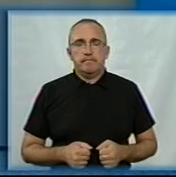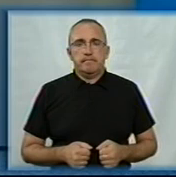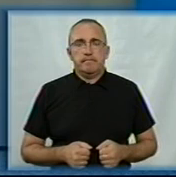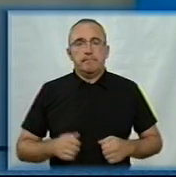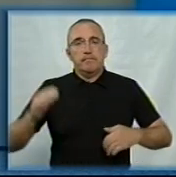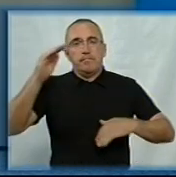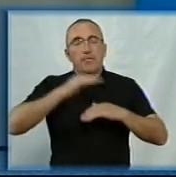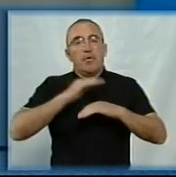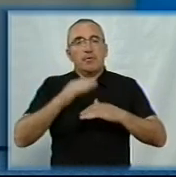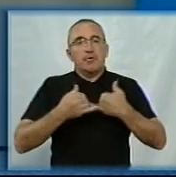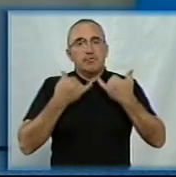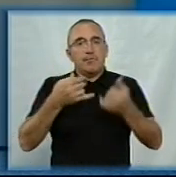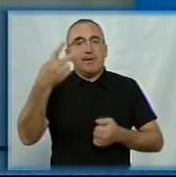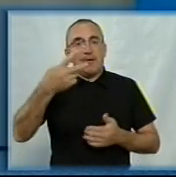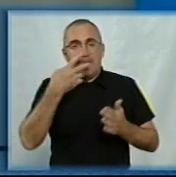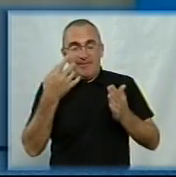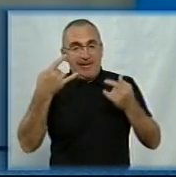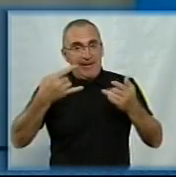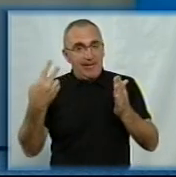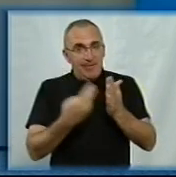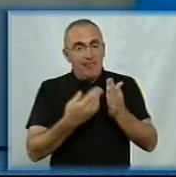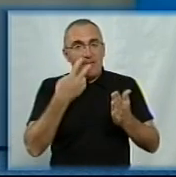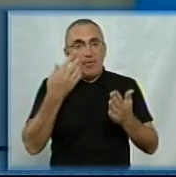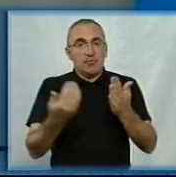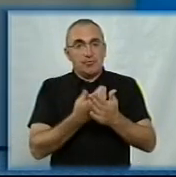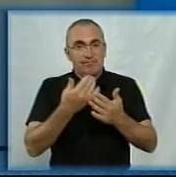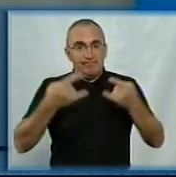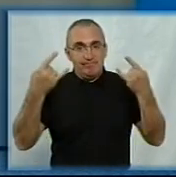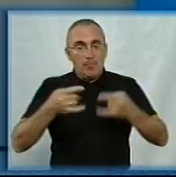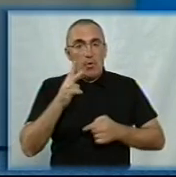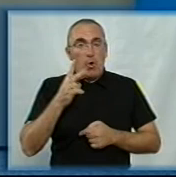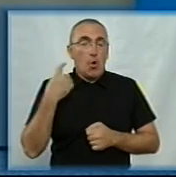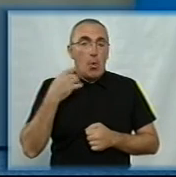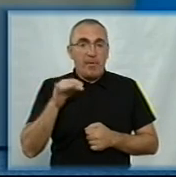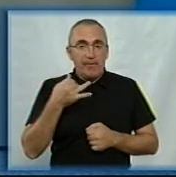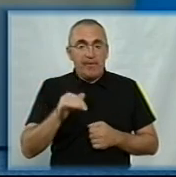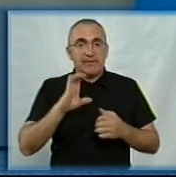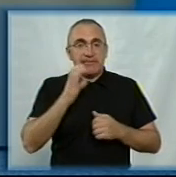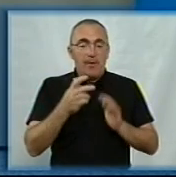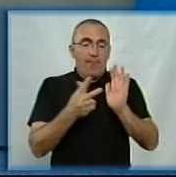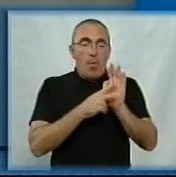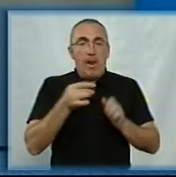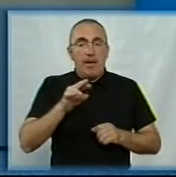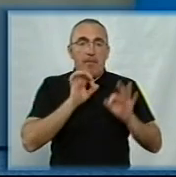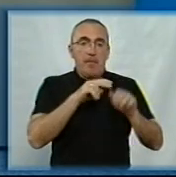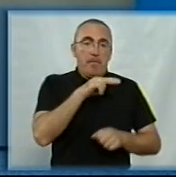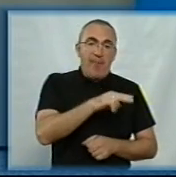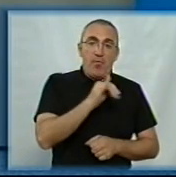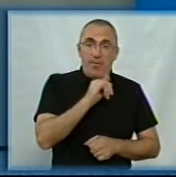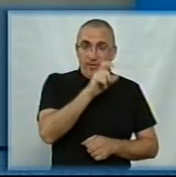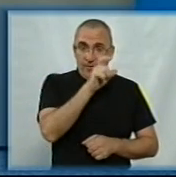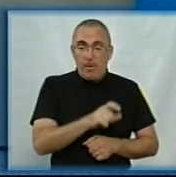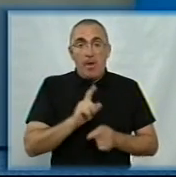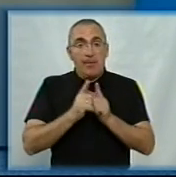Вечер добрий, шановні телеглядачі! Ви дивитесь новини на Суспільному Кропивницького. Про головні події середи 8 липня розповім вам я, Павло Іванов,